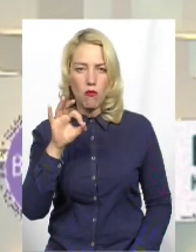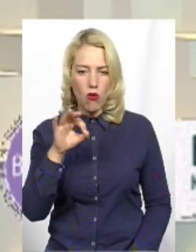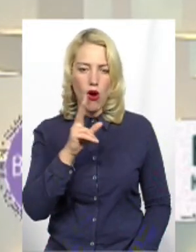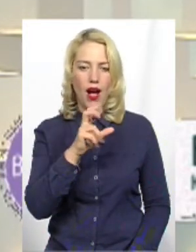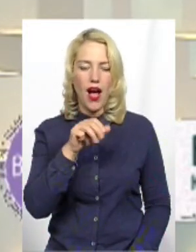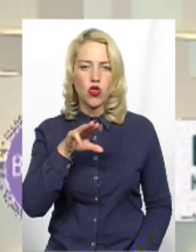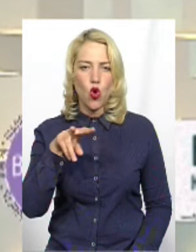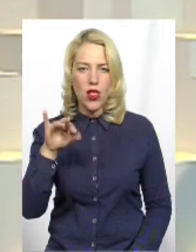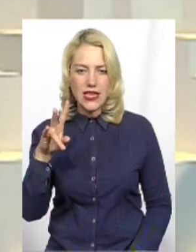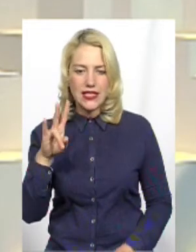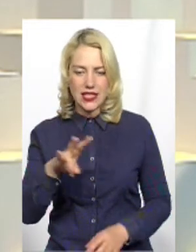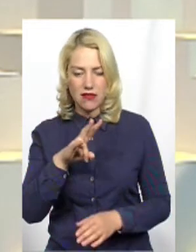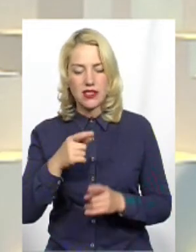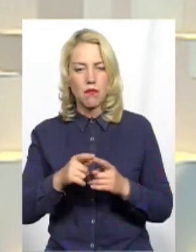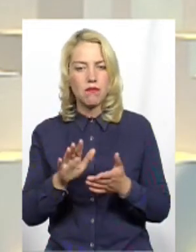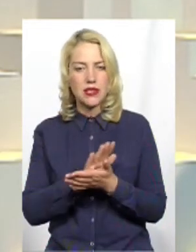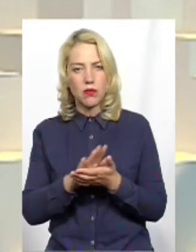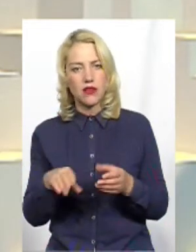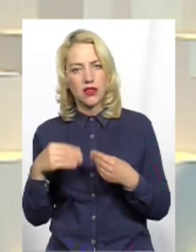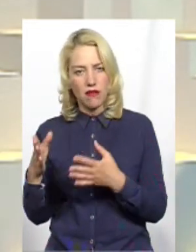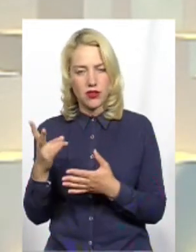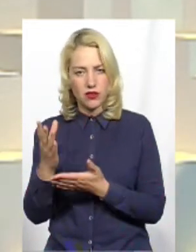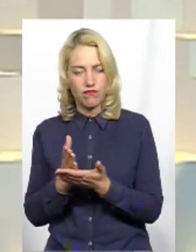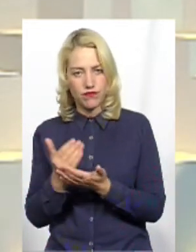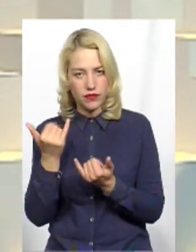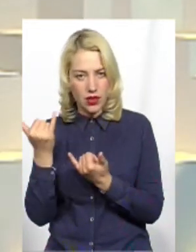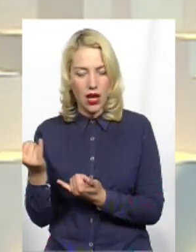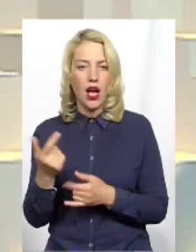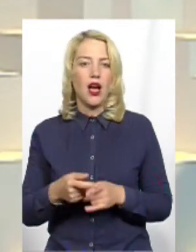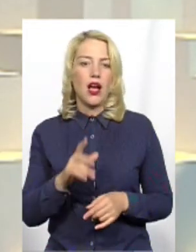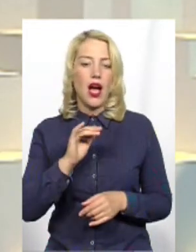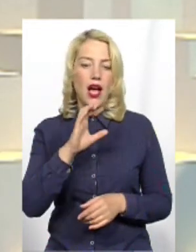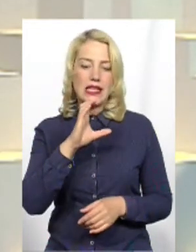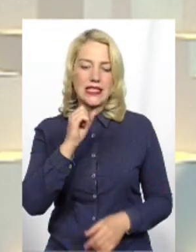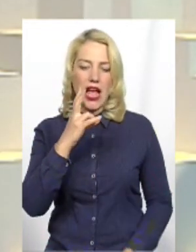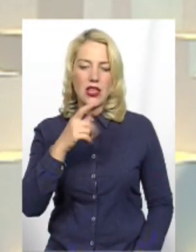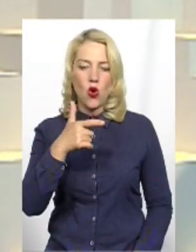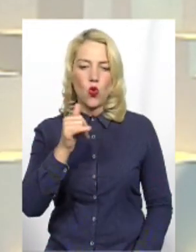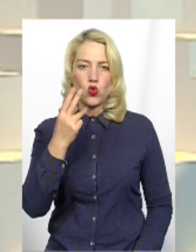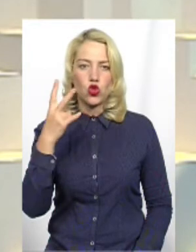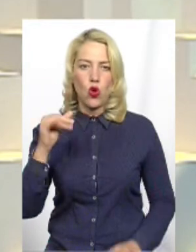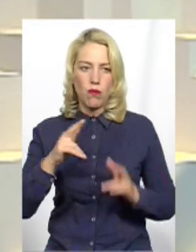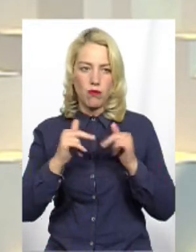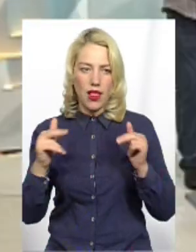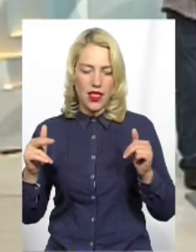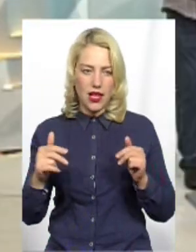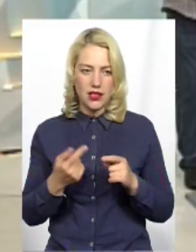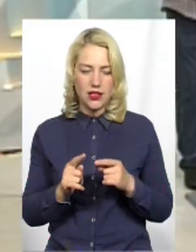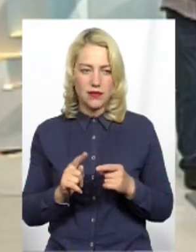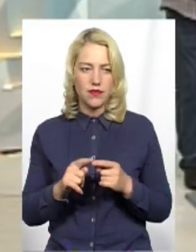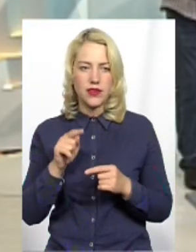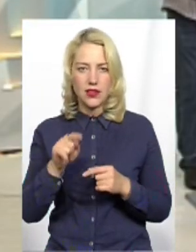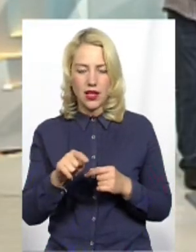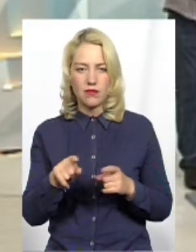власних держав Щодо палацу Сангушків Опять-таки цей ролик подивіться Я крав краду і буду красти